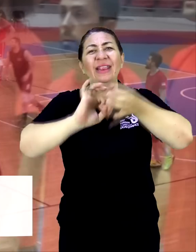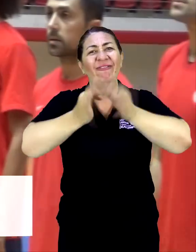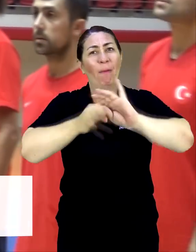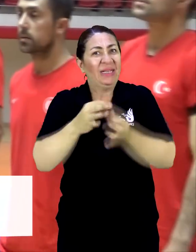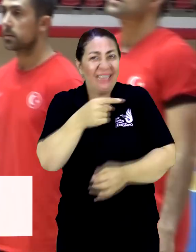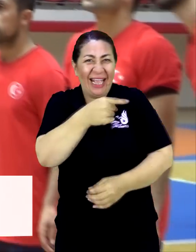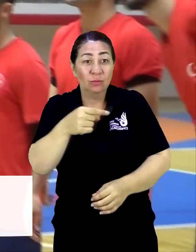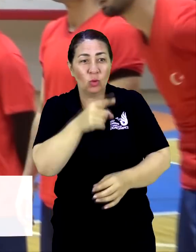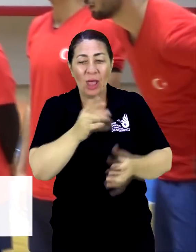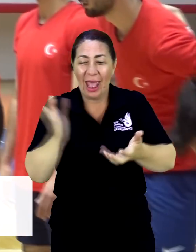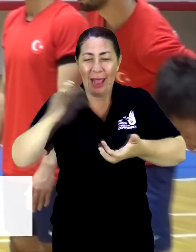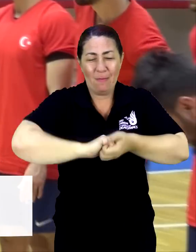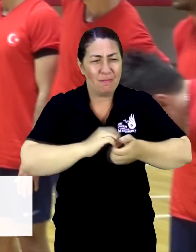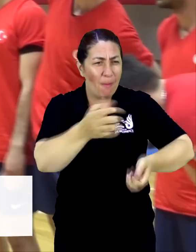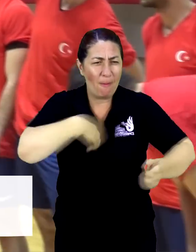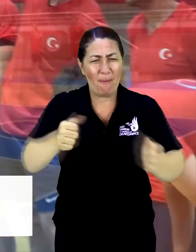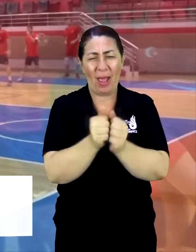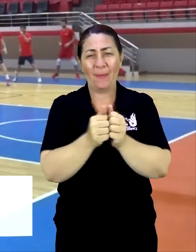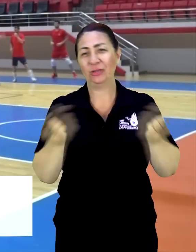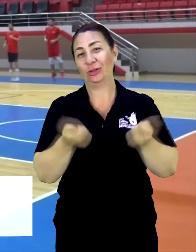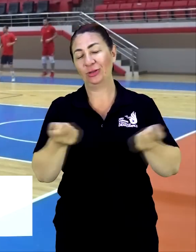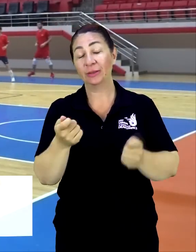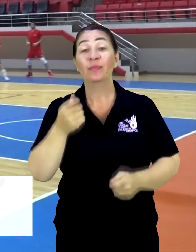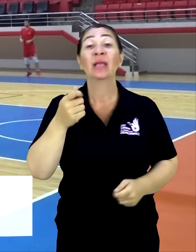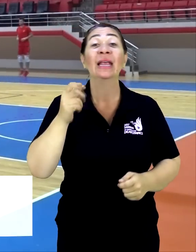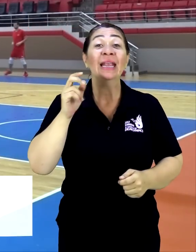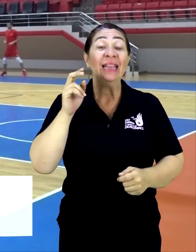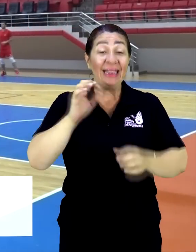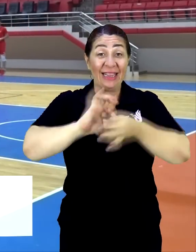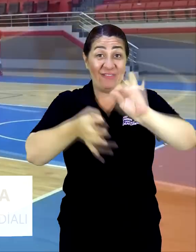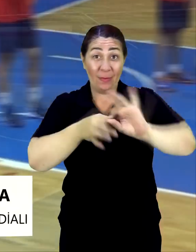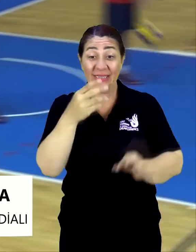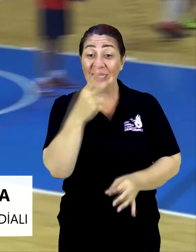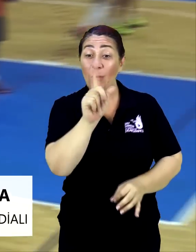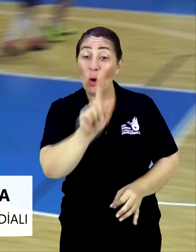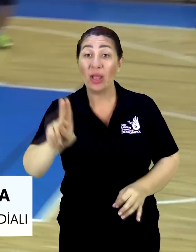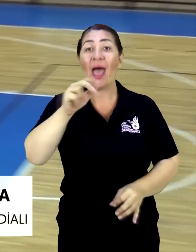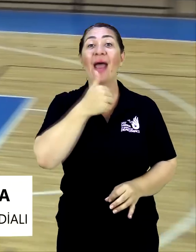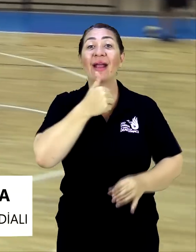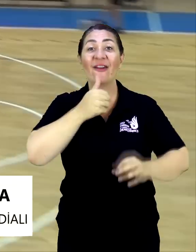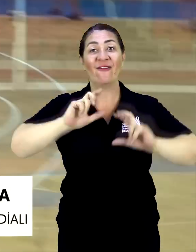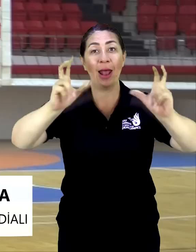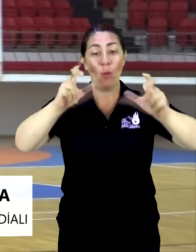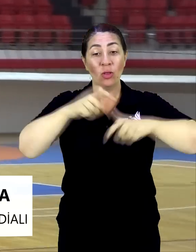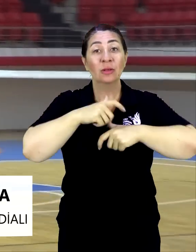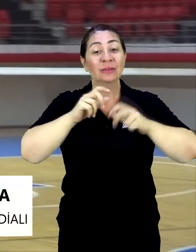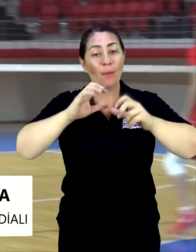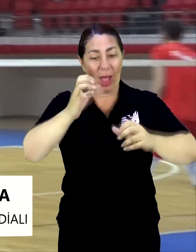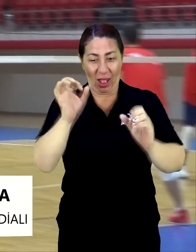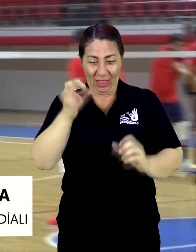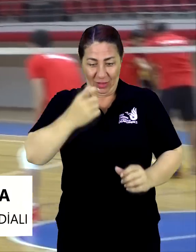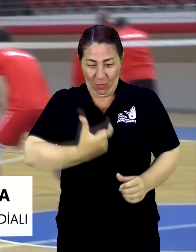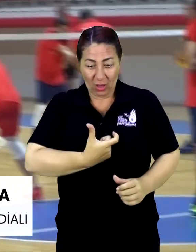şampiyonu oldu. Sonucunda bir olimpiyat eksik. Onu elbirliyle yapmaya çalışacağız. Defnefix 2017'de erkek